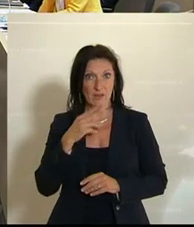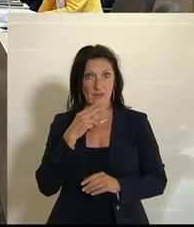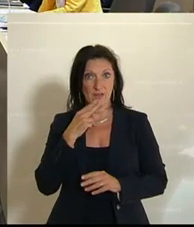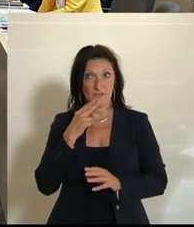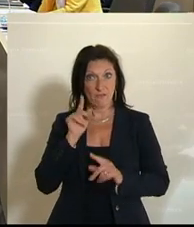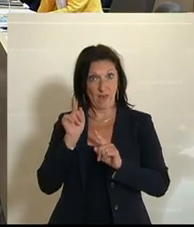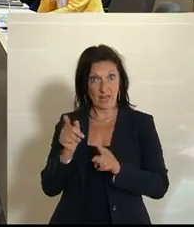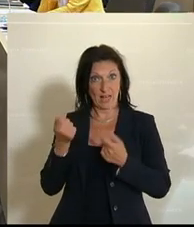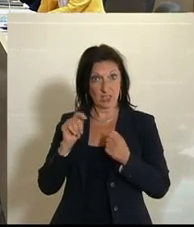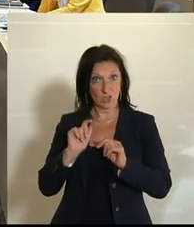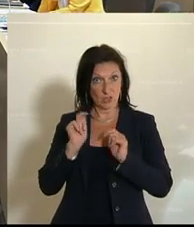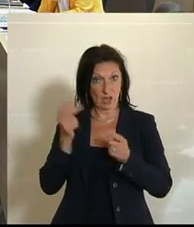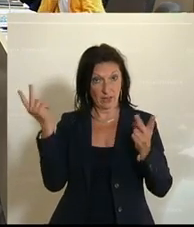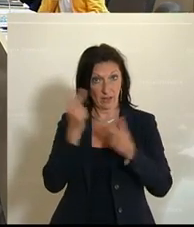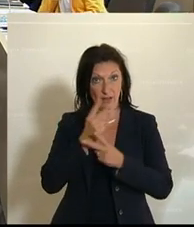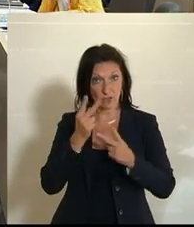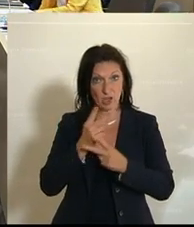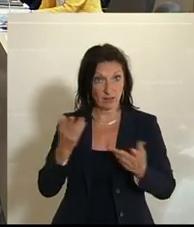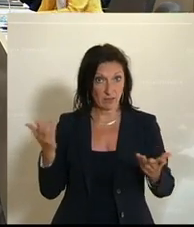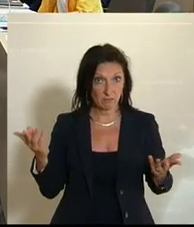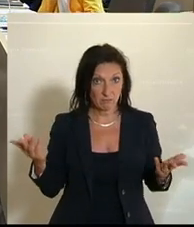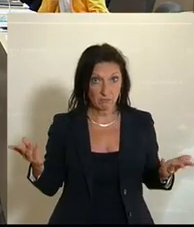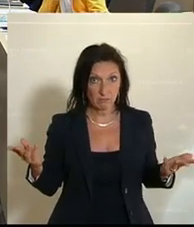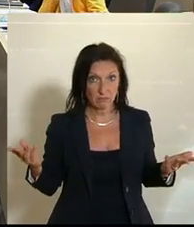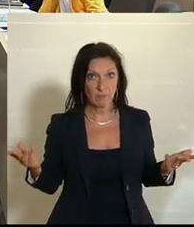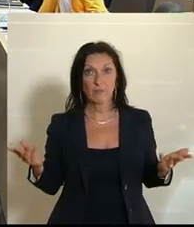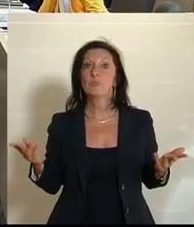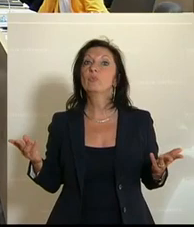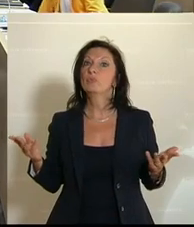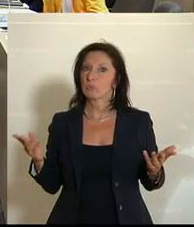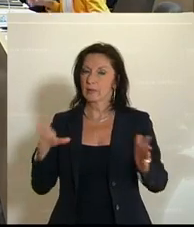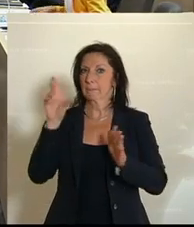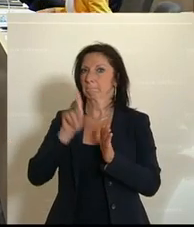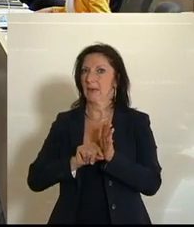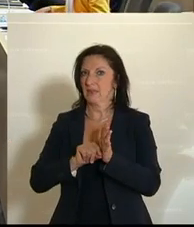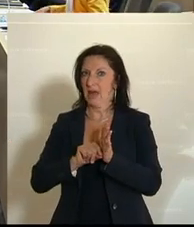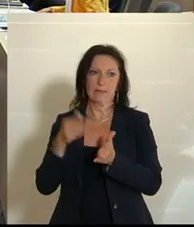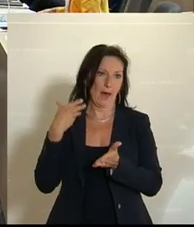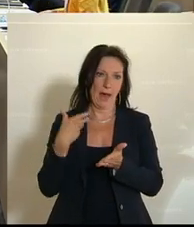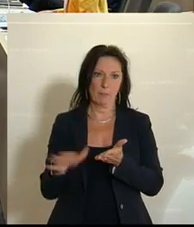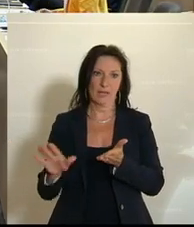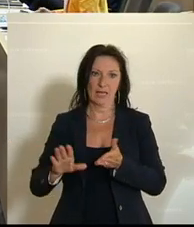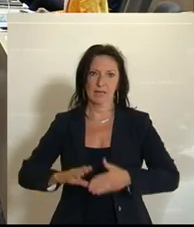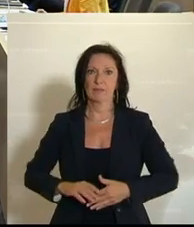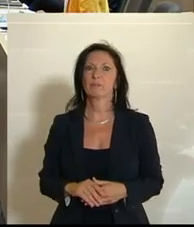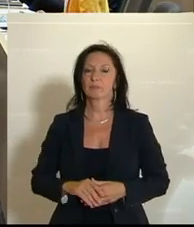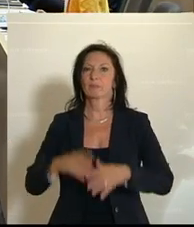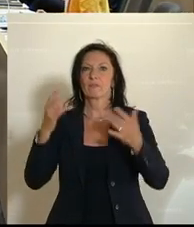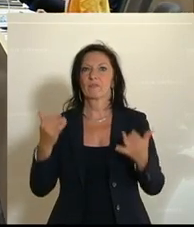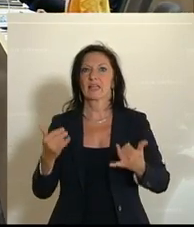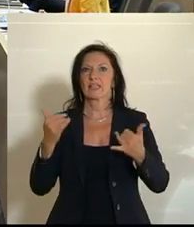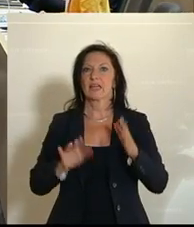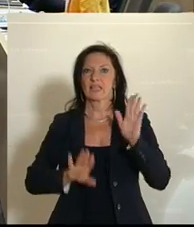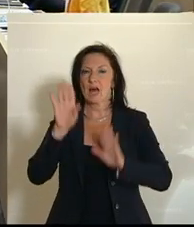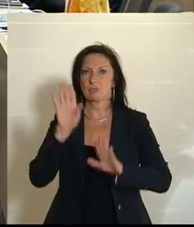sich für diesen Entschließungsantrag aus? Das ist die Minderheit. Abgelehnt. Wir kommen zur